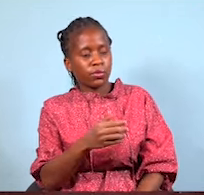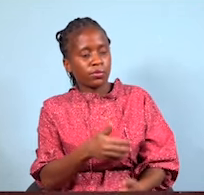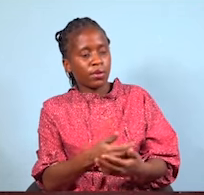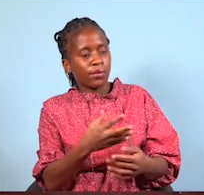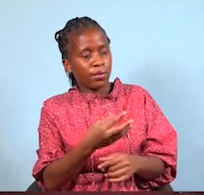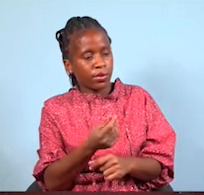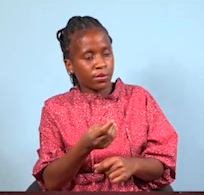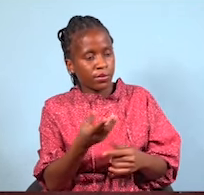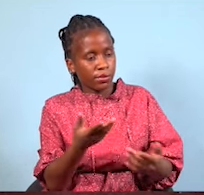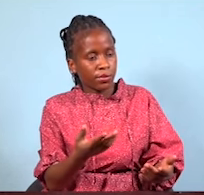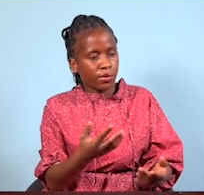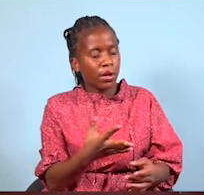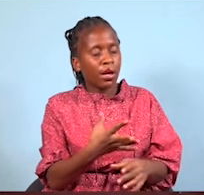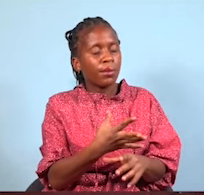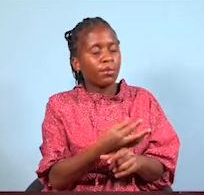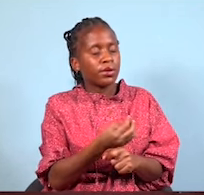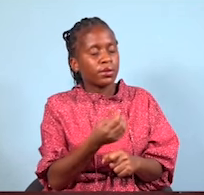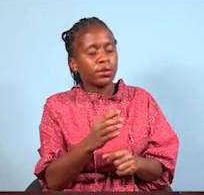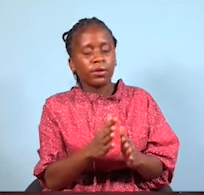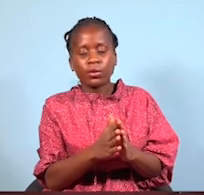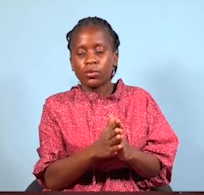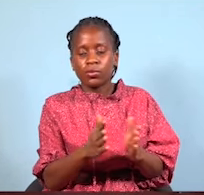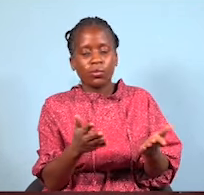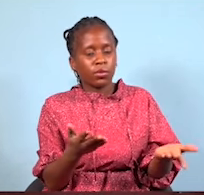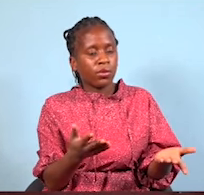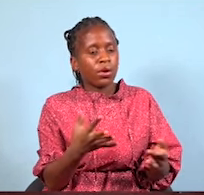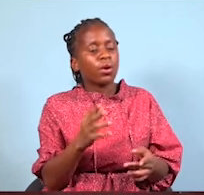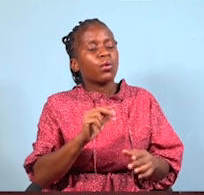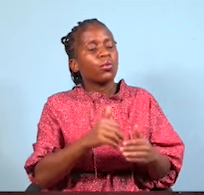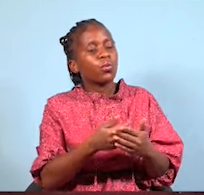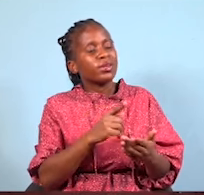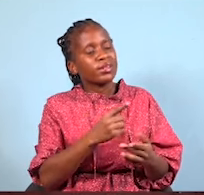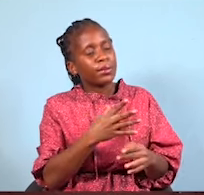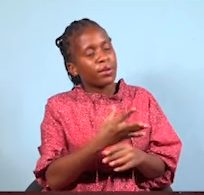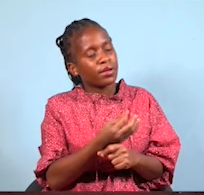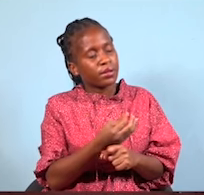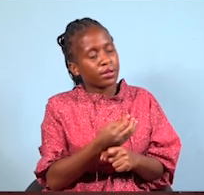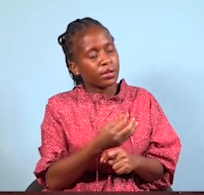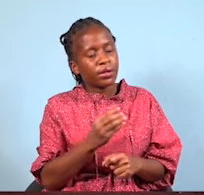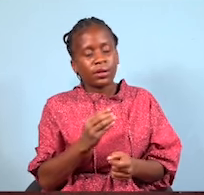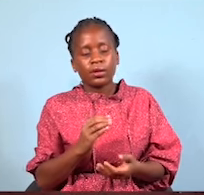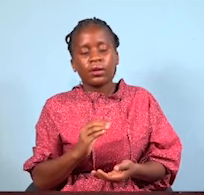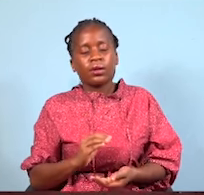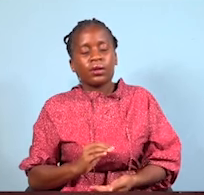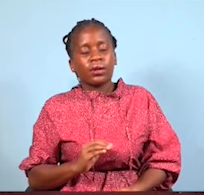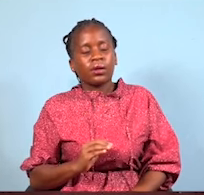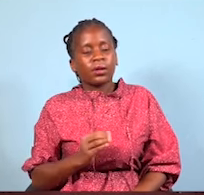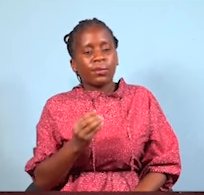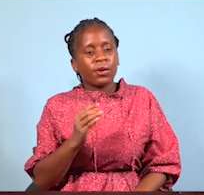Mishu bahamiti ya napata hela zote hizi. Kwa nini? Kwa nini ya pate hizi hela hizi? Mi nikipata nusi hizi hela hizi.